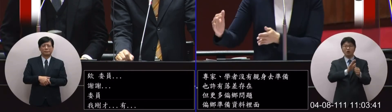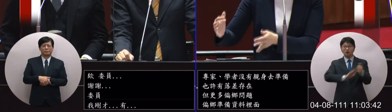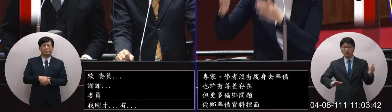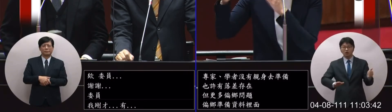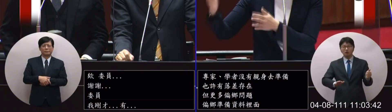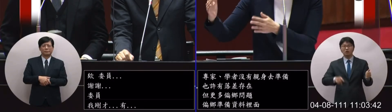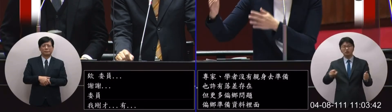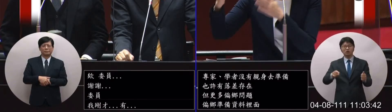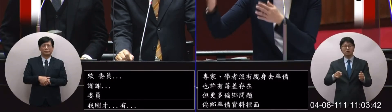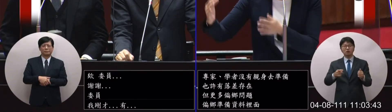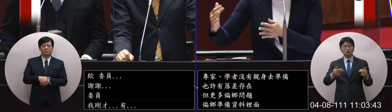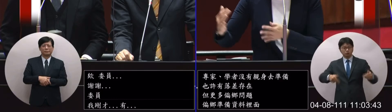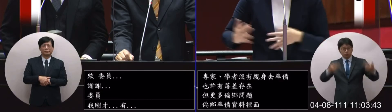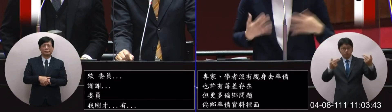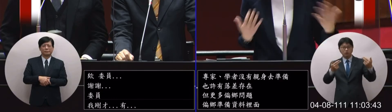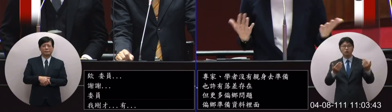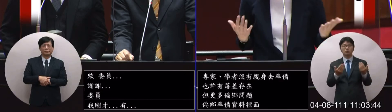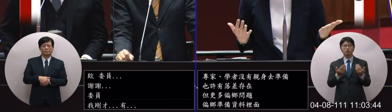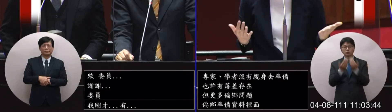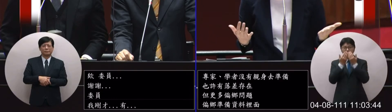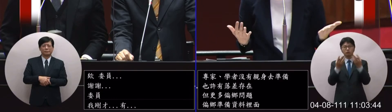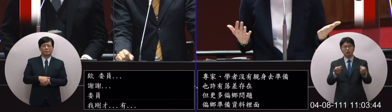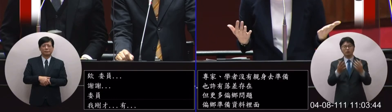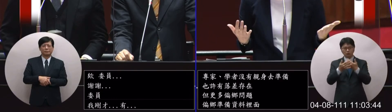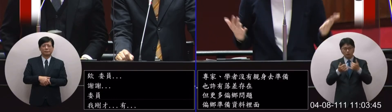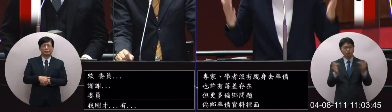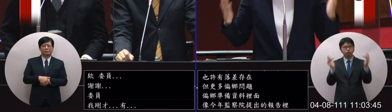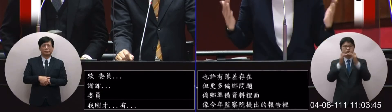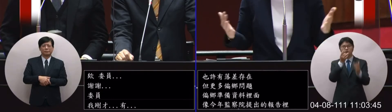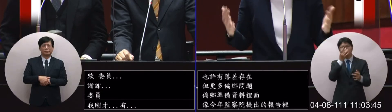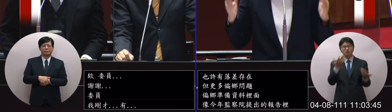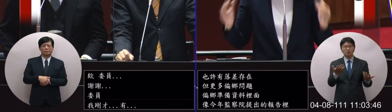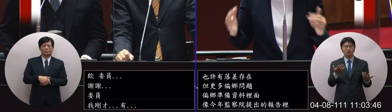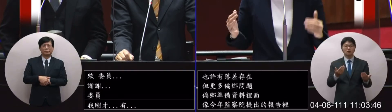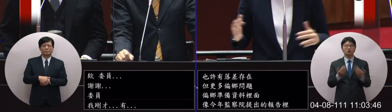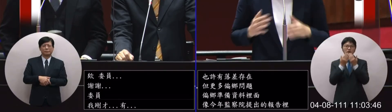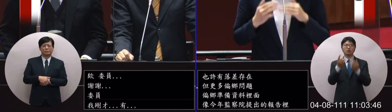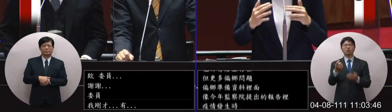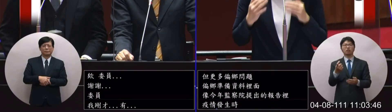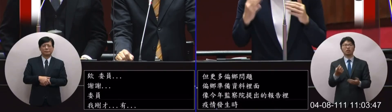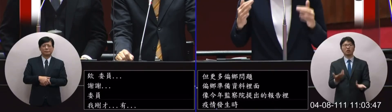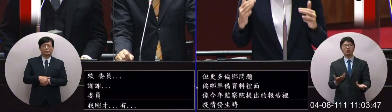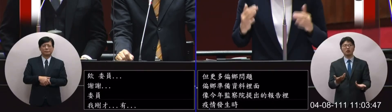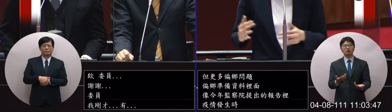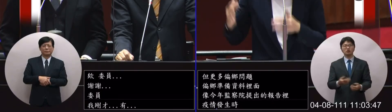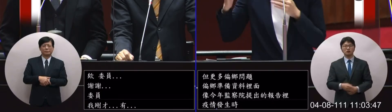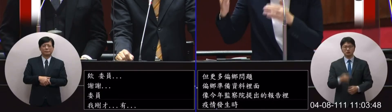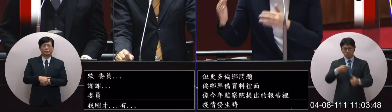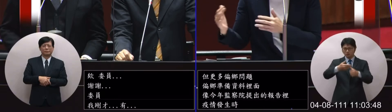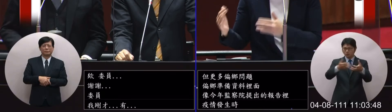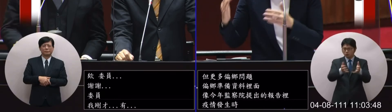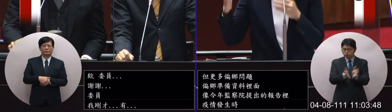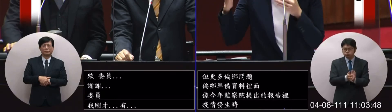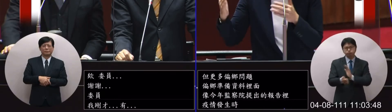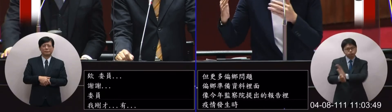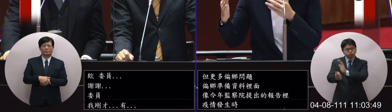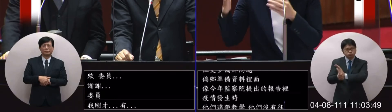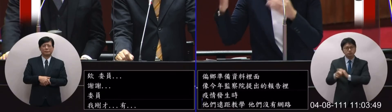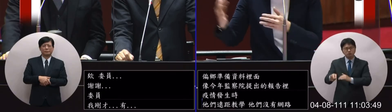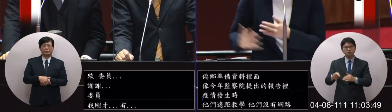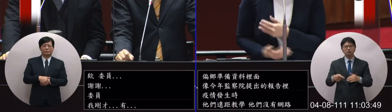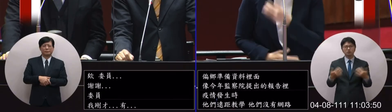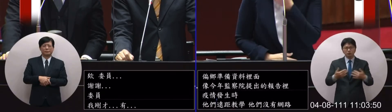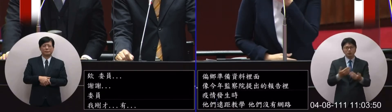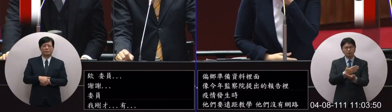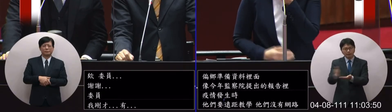沒有網路沒有平板沒有電腦沒有辦法做遠距教學等等這些都是我們教育部要即刻去做